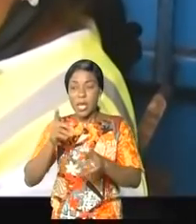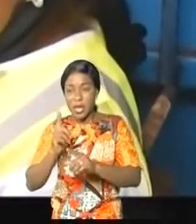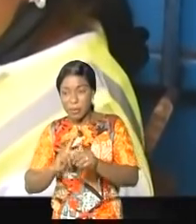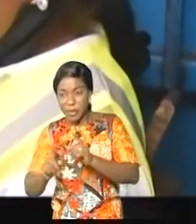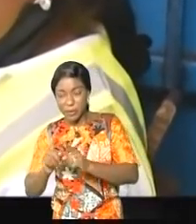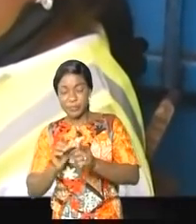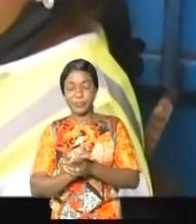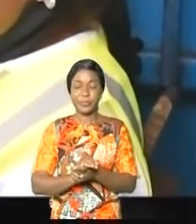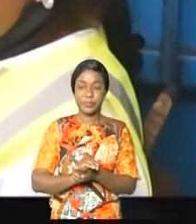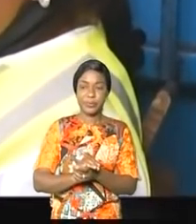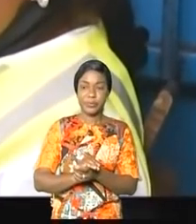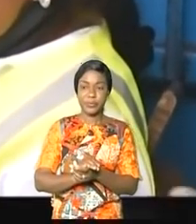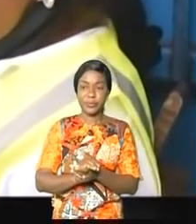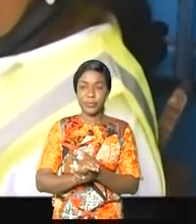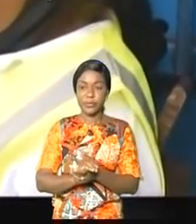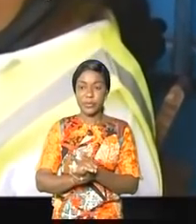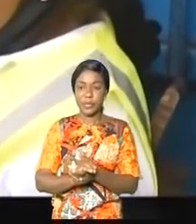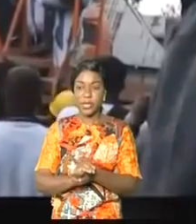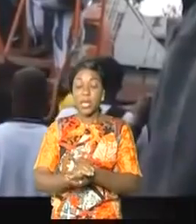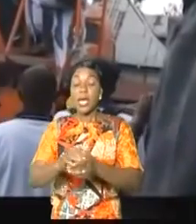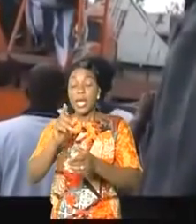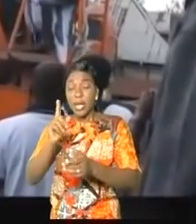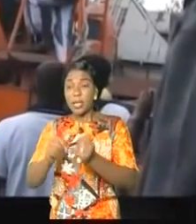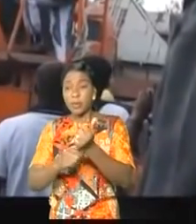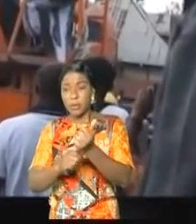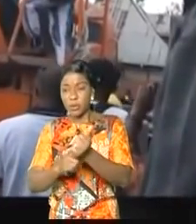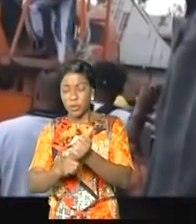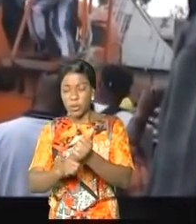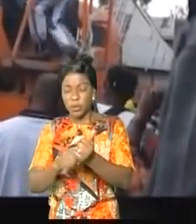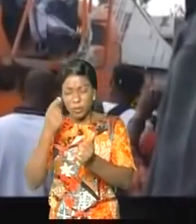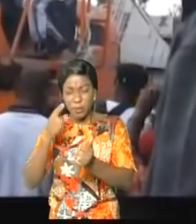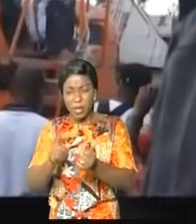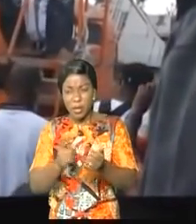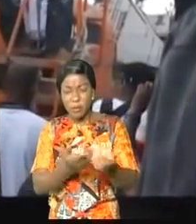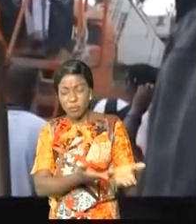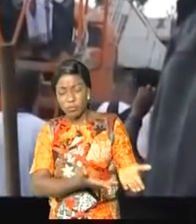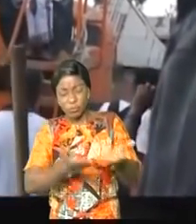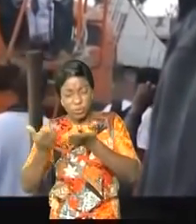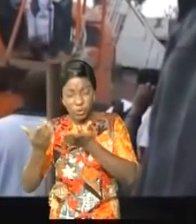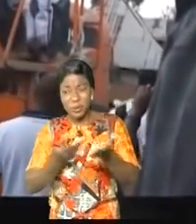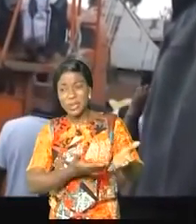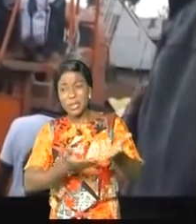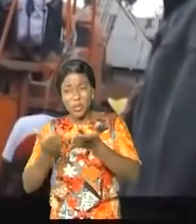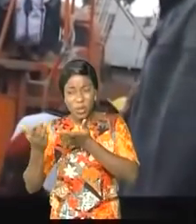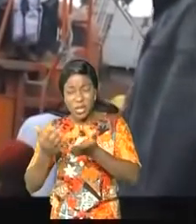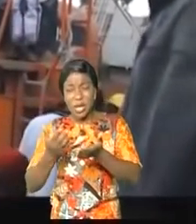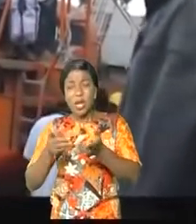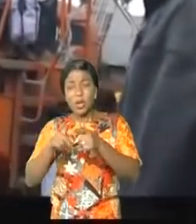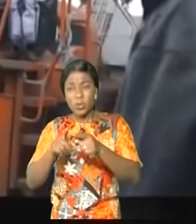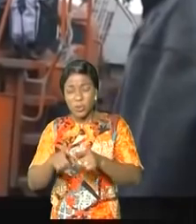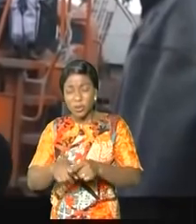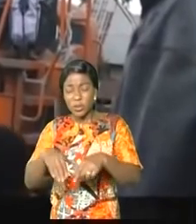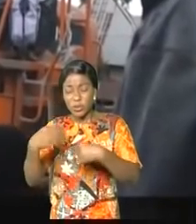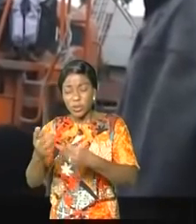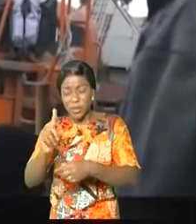ministre des Hydrocarbures. Un chargeur a été ainsi disponibilisé pour cette opération de maintien de la propriété de la